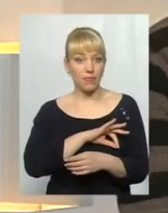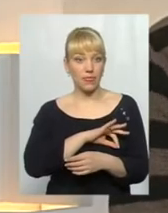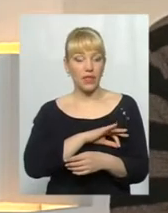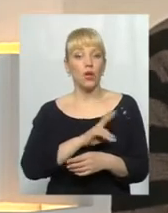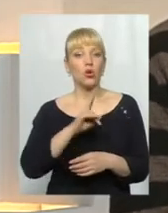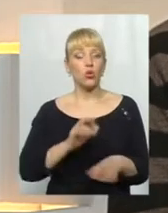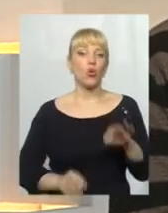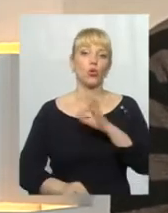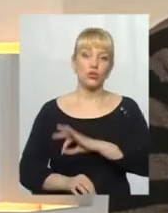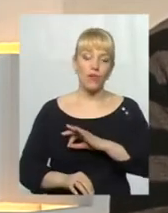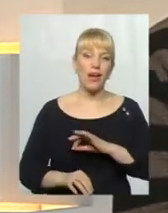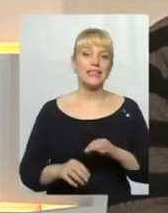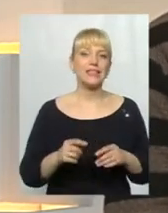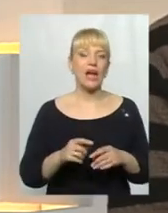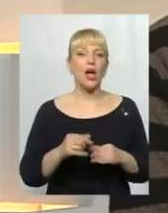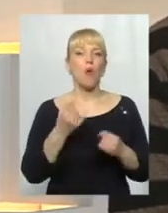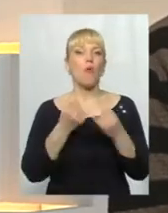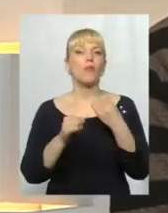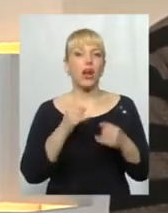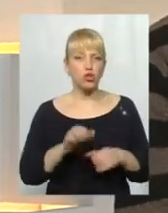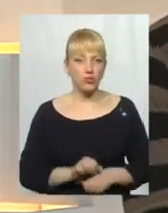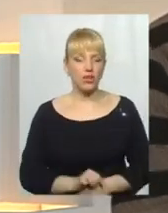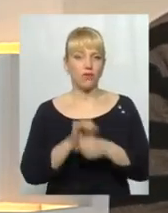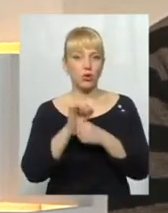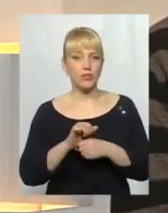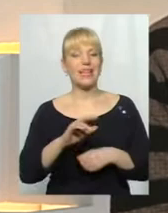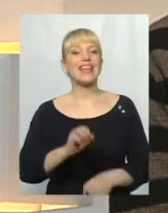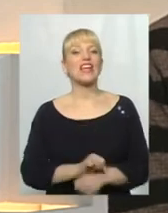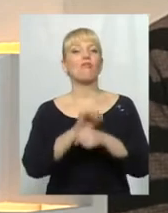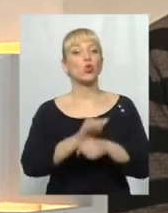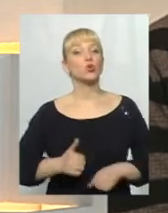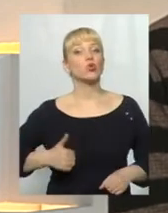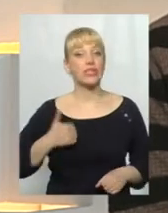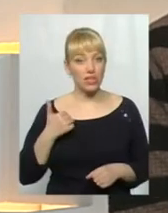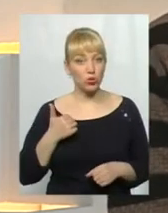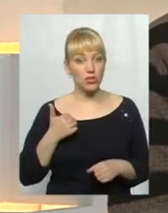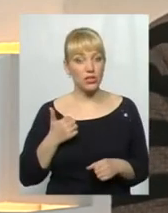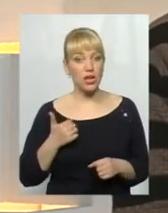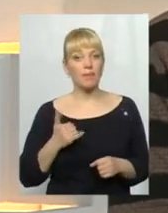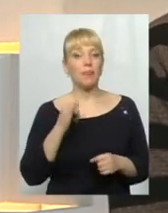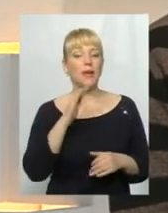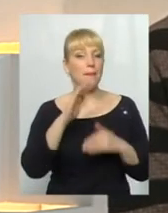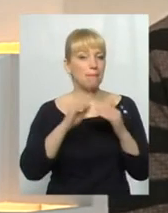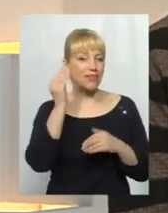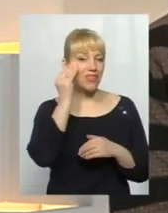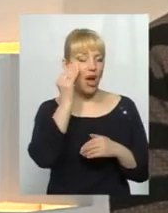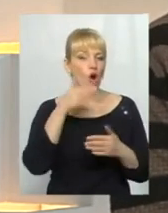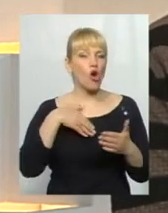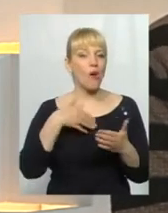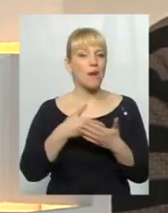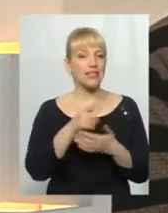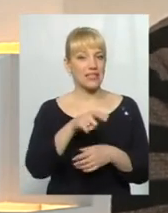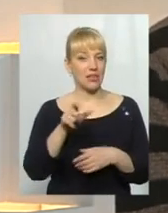і помаранчевою революцією, і користуються революцією гідності, тими наслідками, які зараз від цього є. І під виглядом громадських активістів